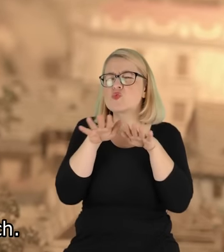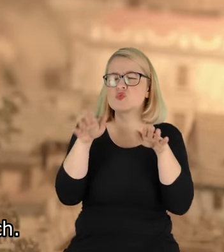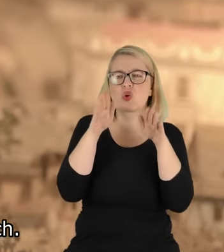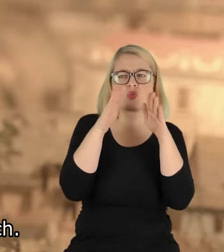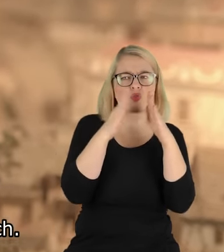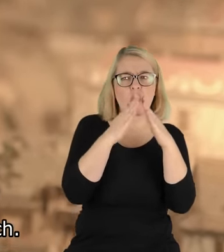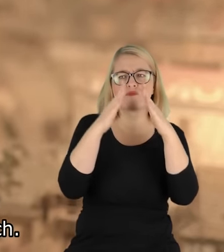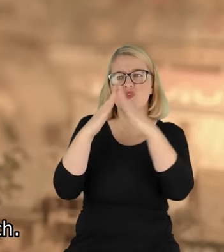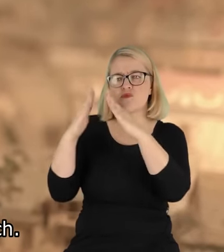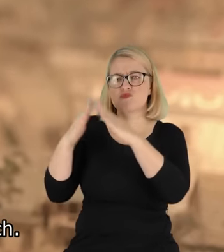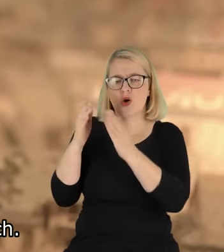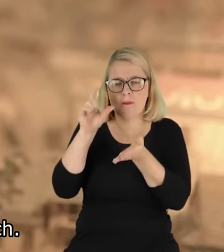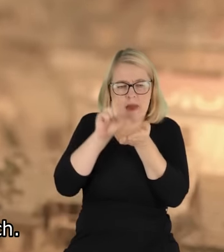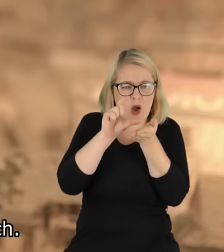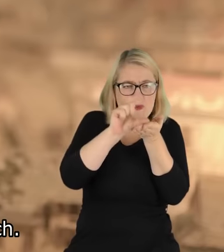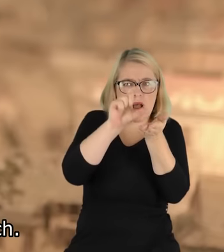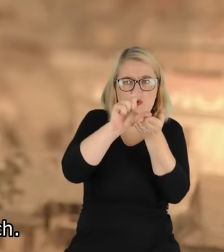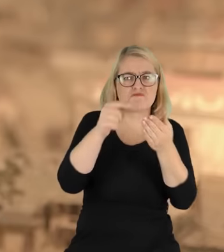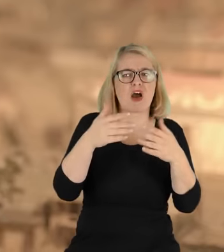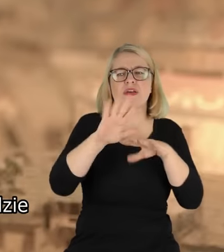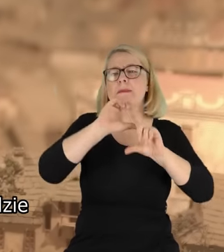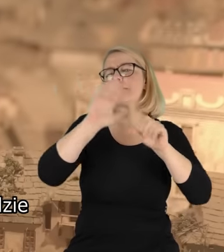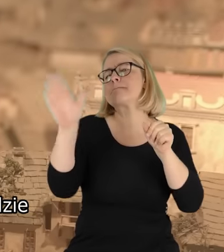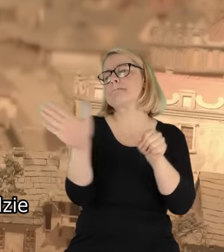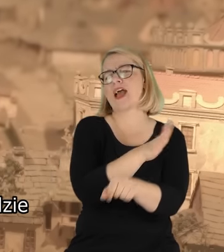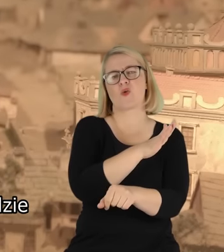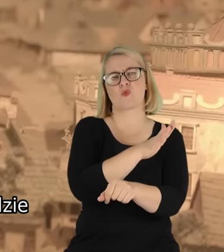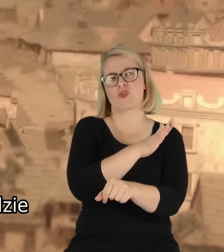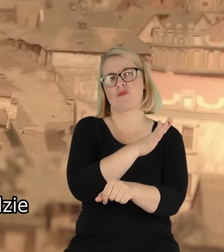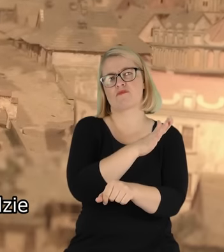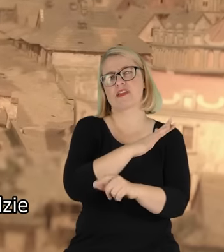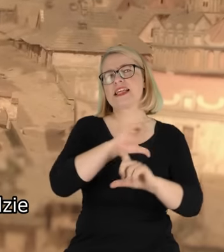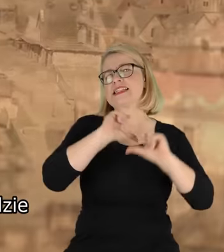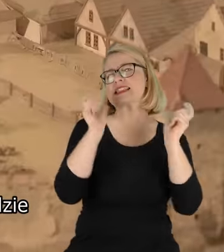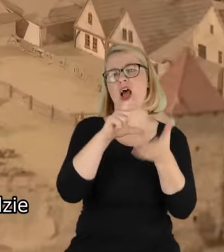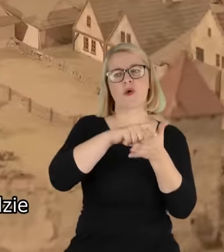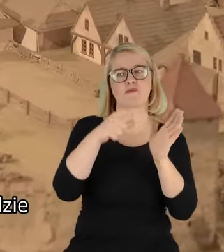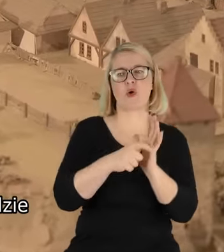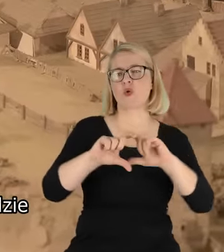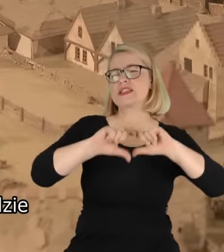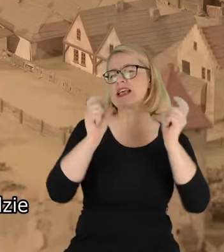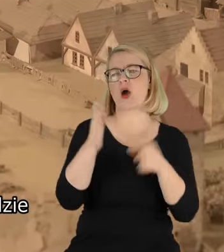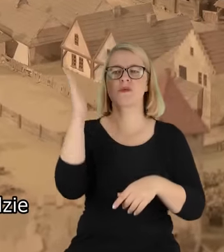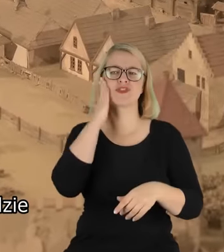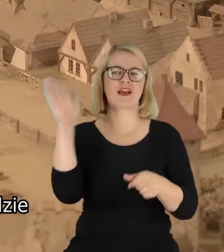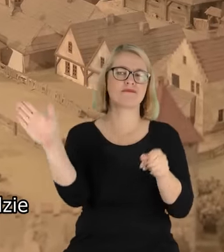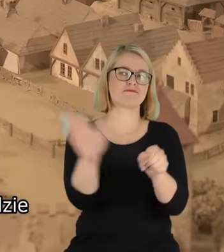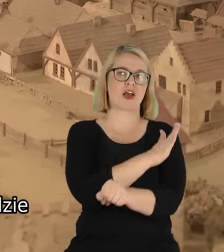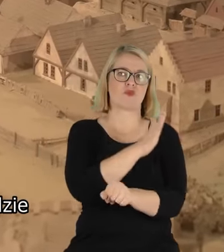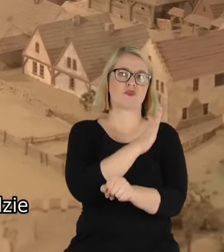porozstawianych po różnych kątach. Był moment taki, że nie było się gdzie obrócić